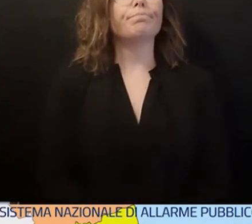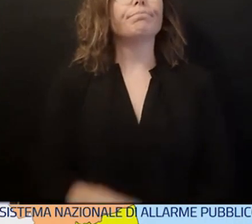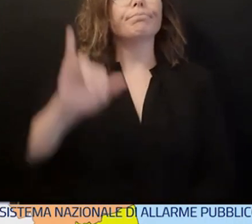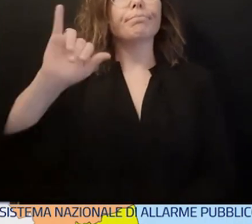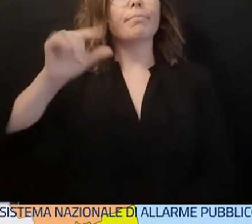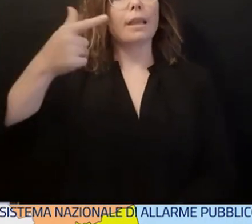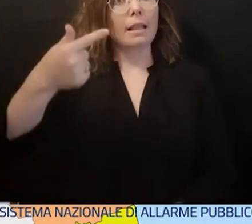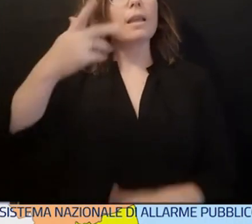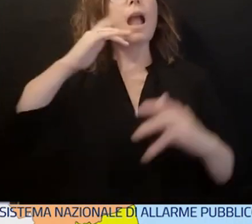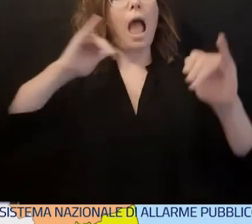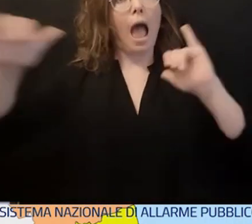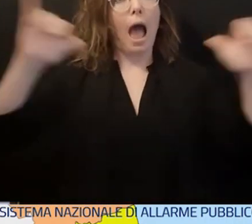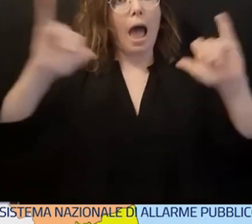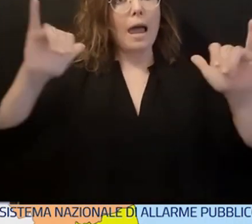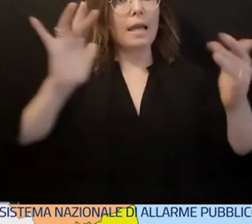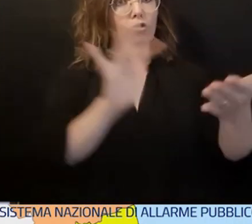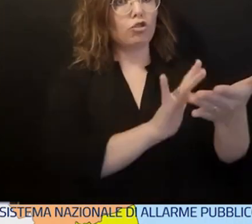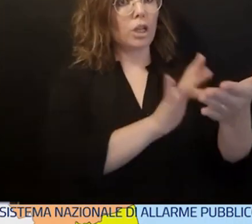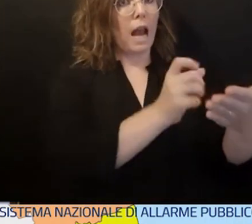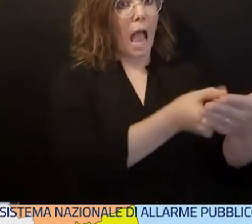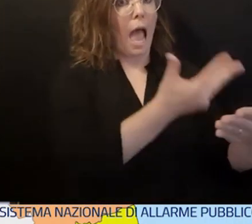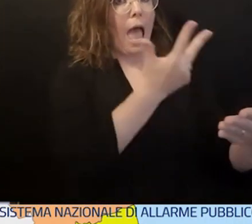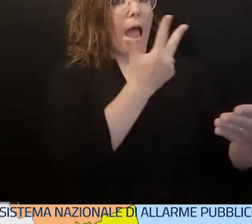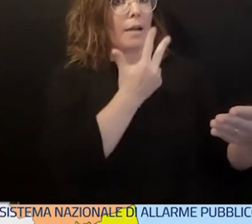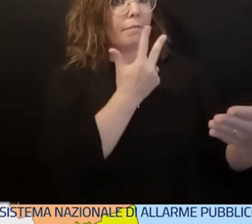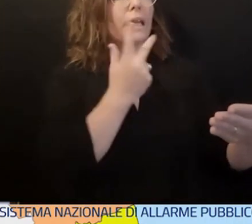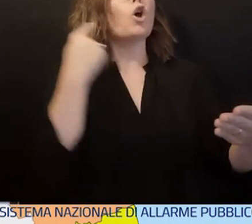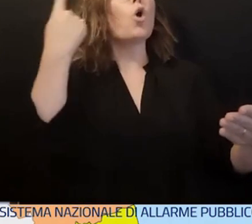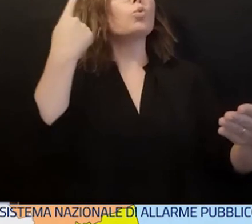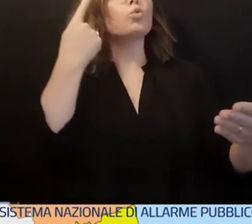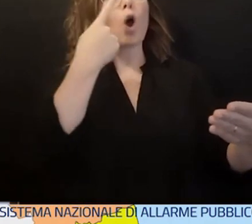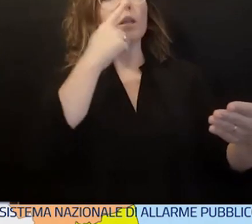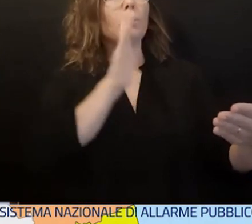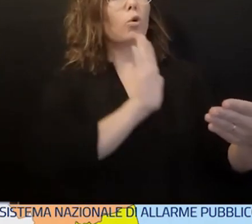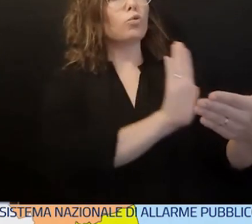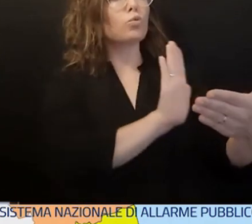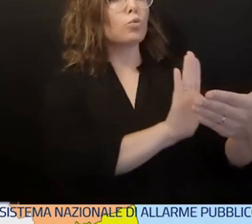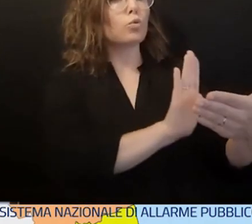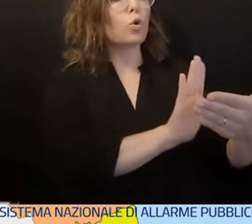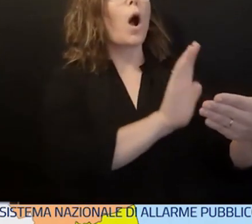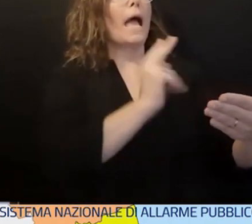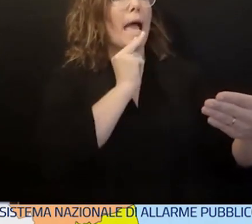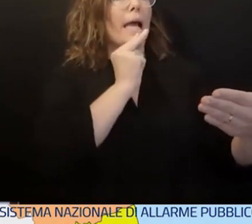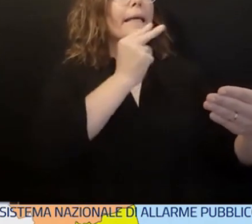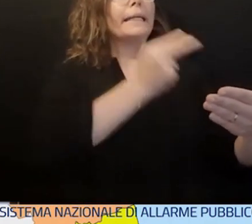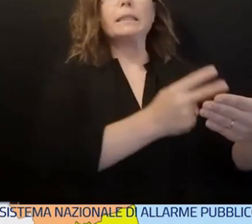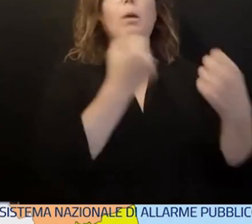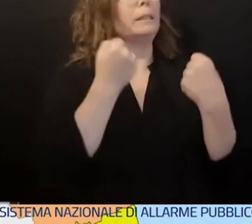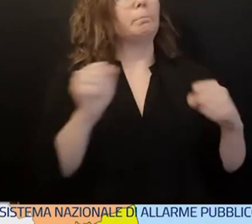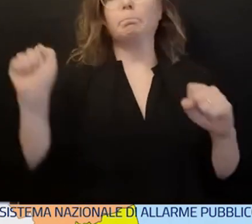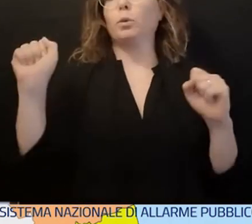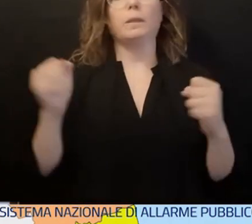dalle istituzioni per informare la popolazione. I messaggi di questo sistema di allerta si basano su una modalità di